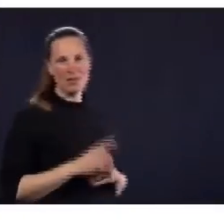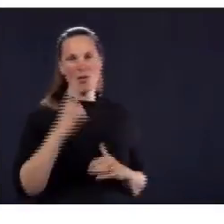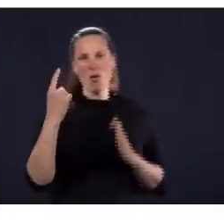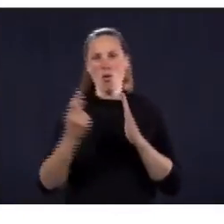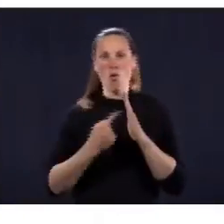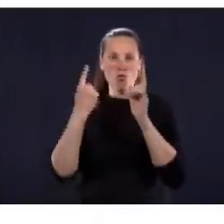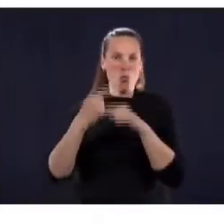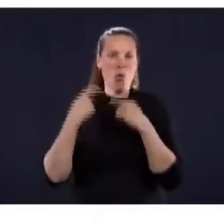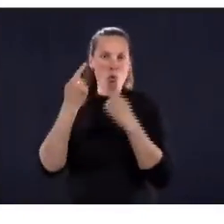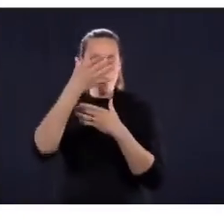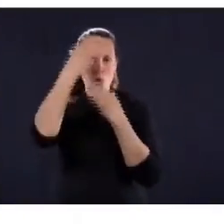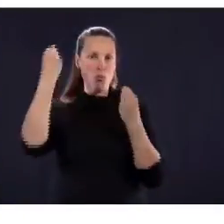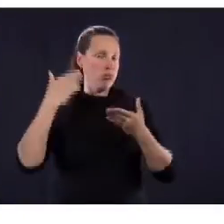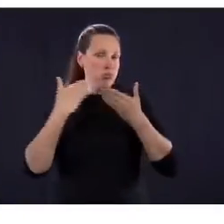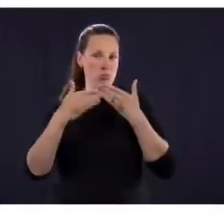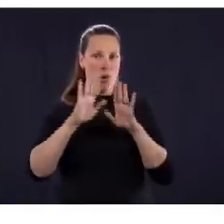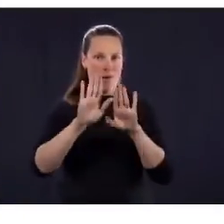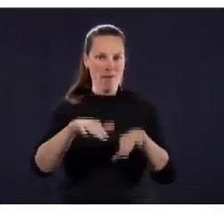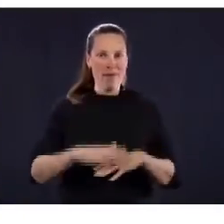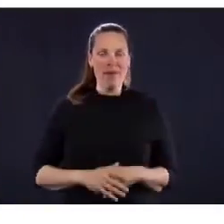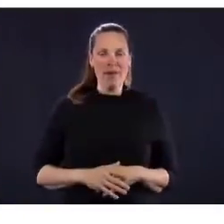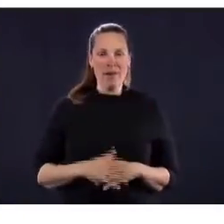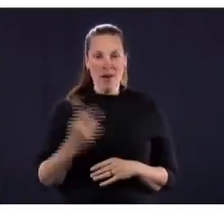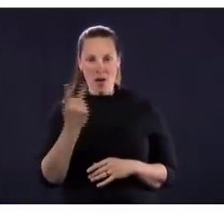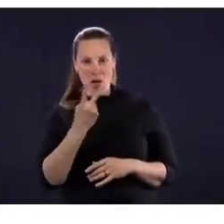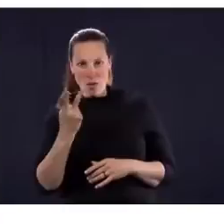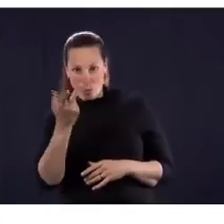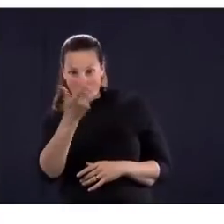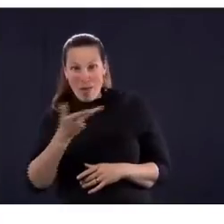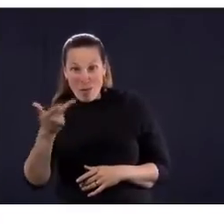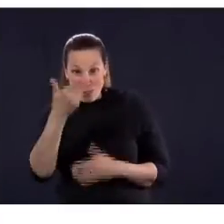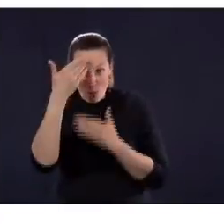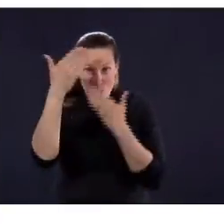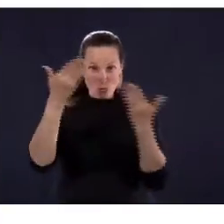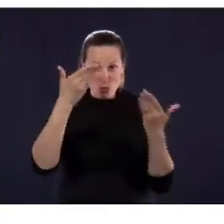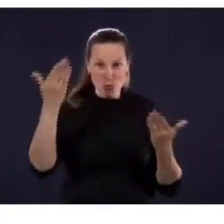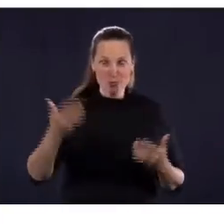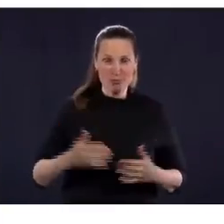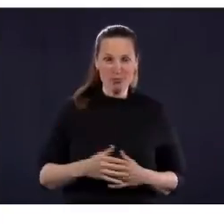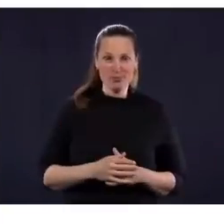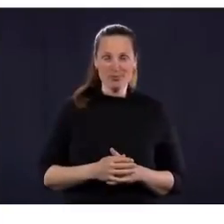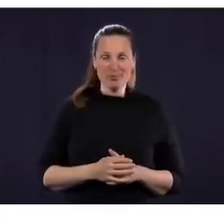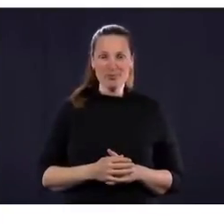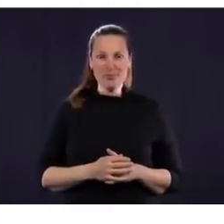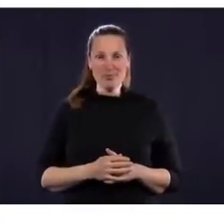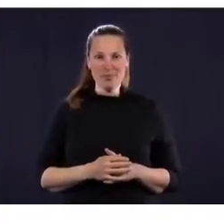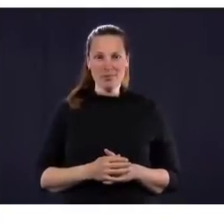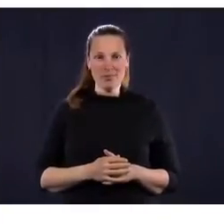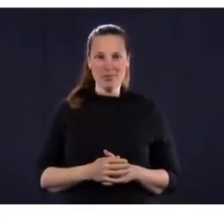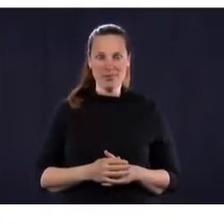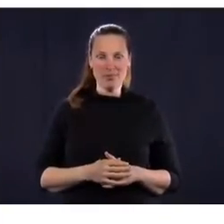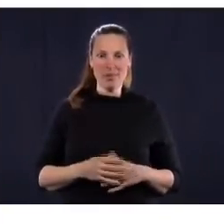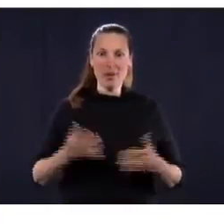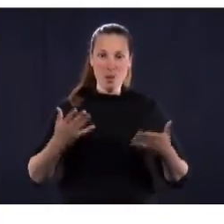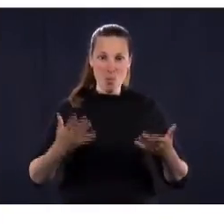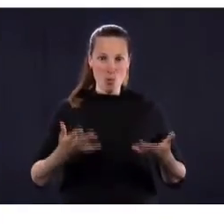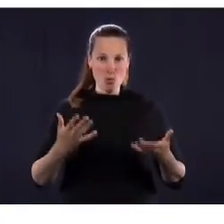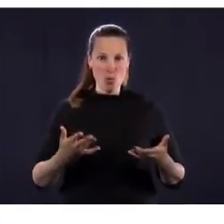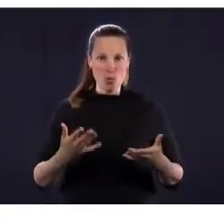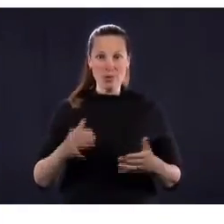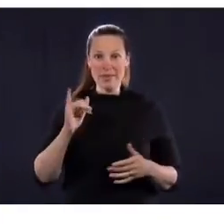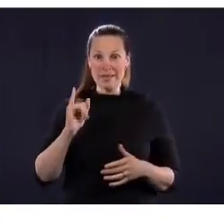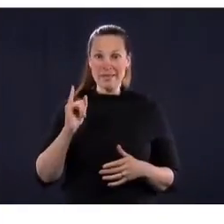n pas à être gêné. Les parents qui préfèrent garder leurs enfants à la maison, ils'ont pas à être gênés. C'est une décision qui est très